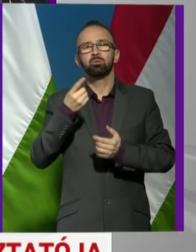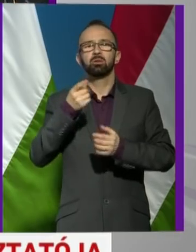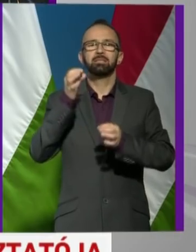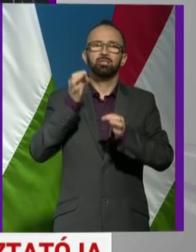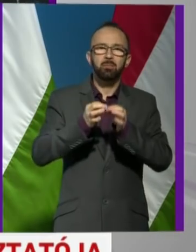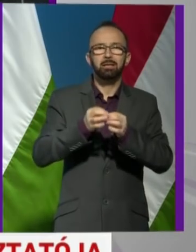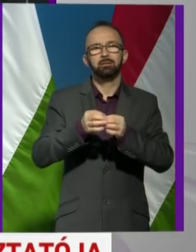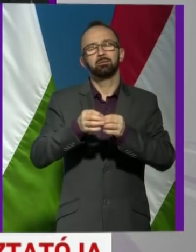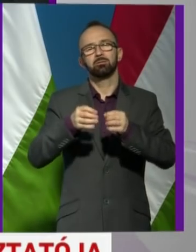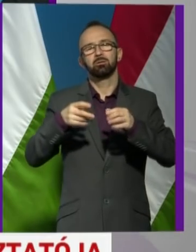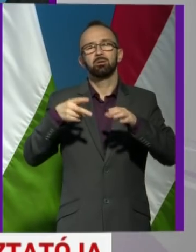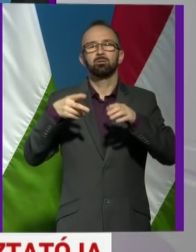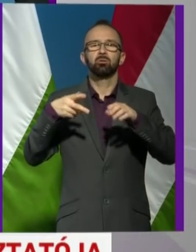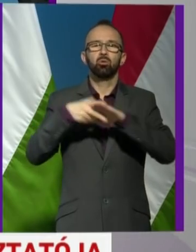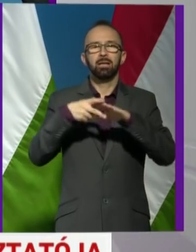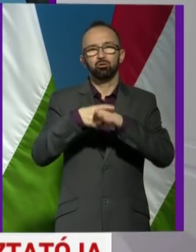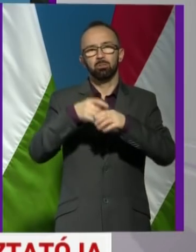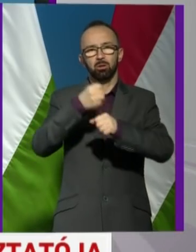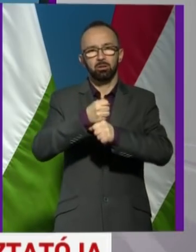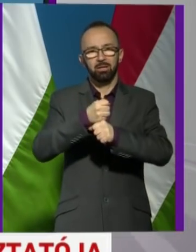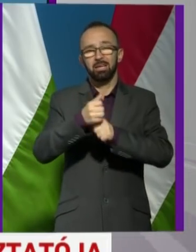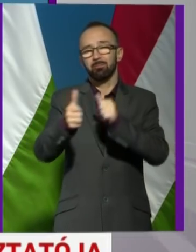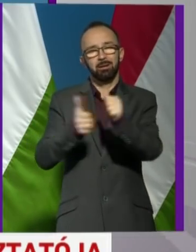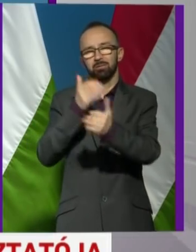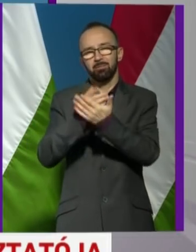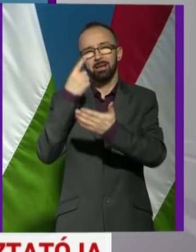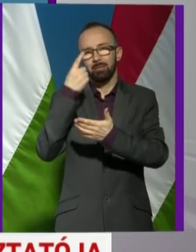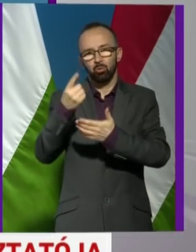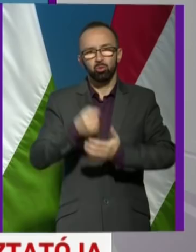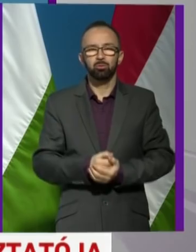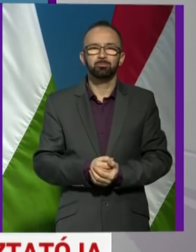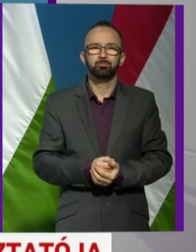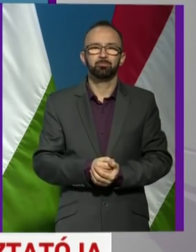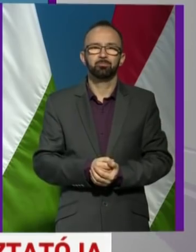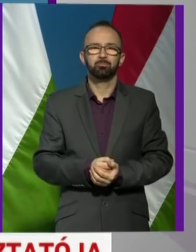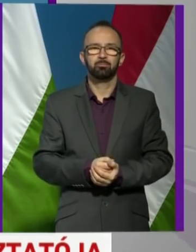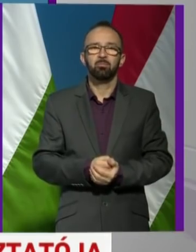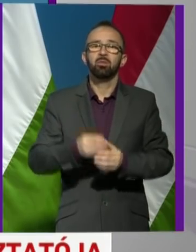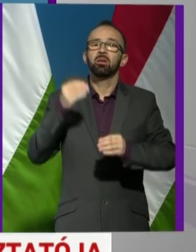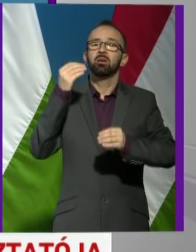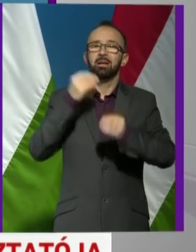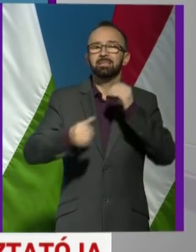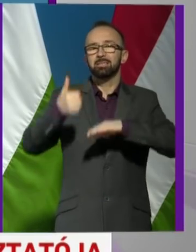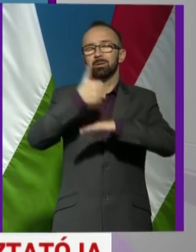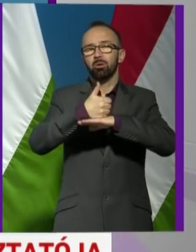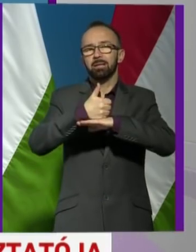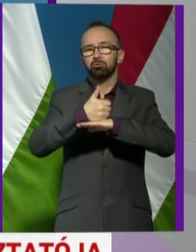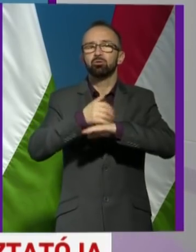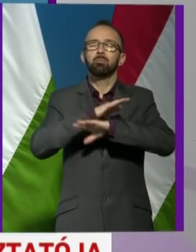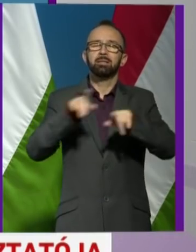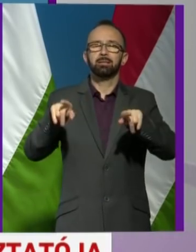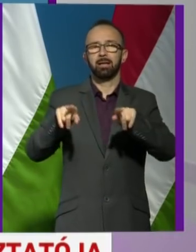eseményeket, de most már azt nem tudjuk megerőzni, hogy ne alakuljon ki a betegség Magyarországon. Tehát ez élvez prioritást. Minden